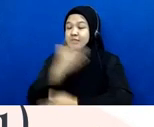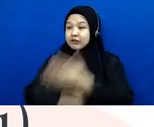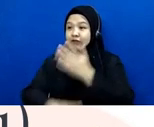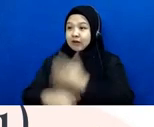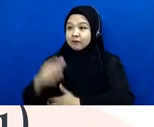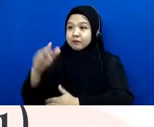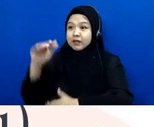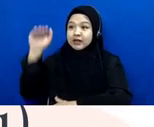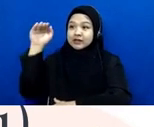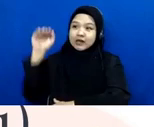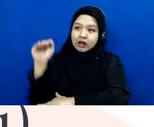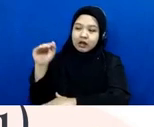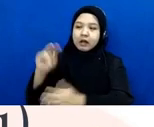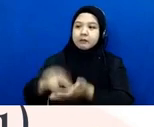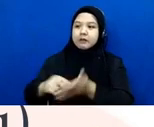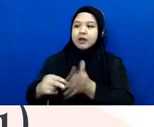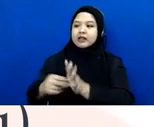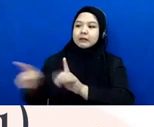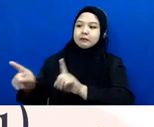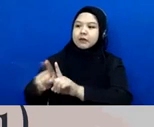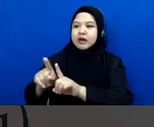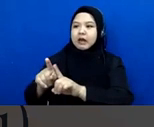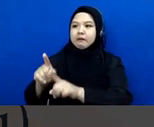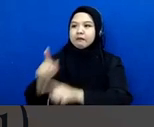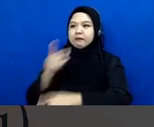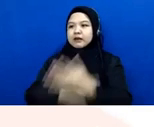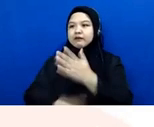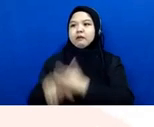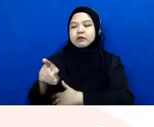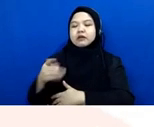narasumber teman-teman boleh selanjutnya Mas Andi